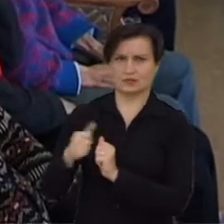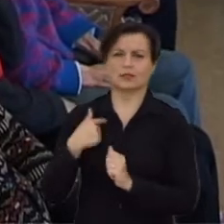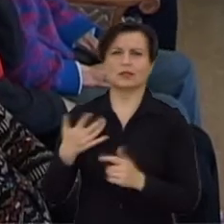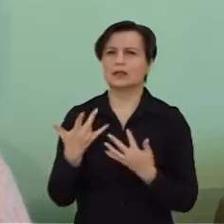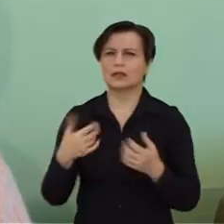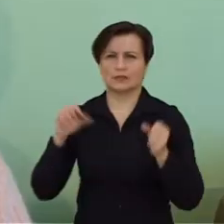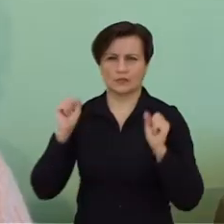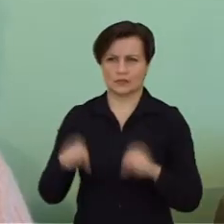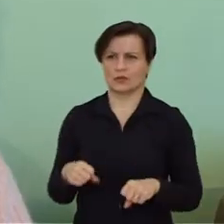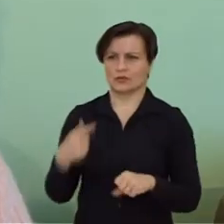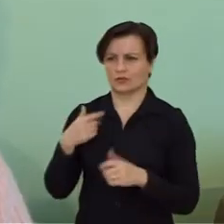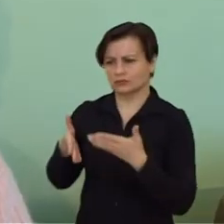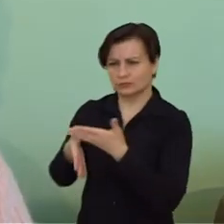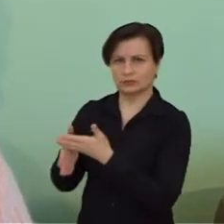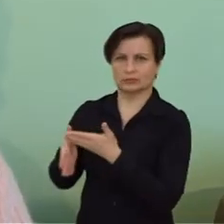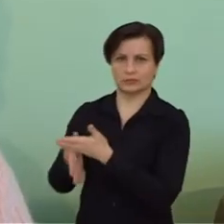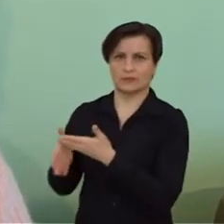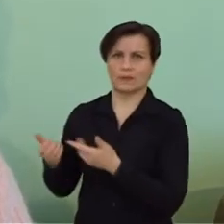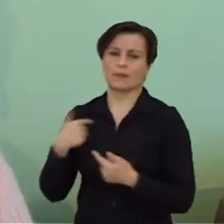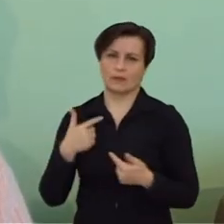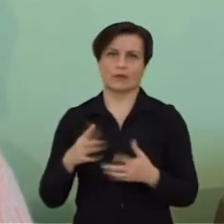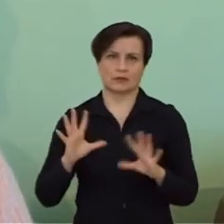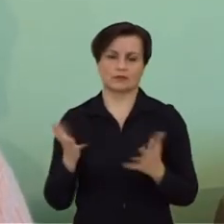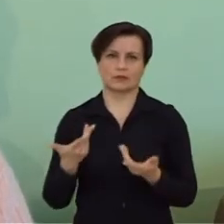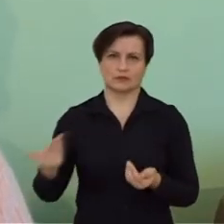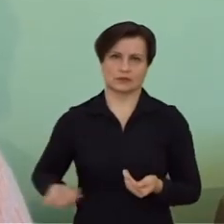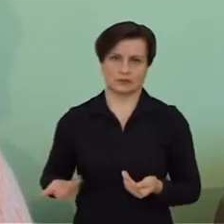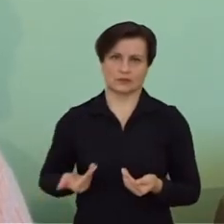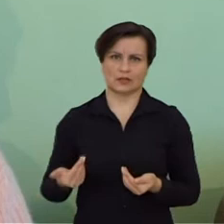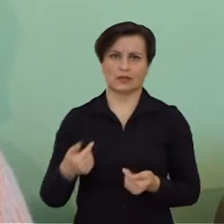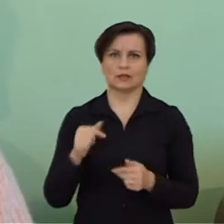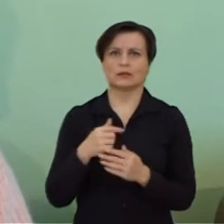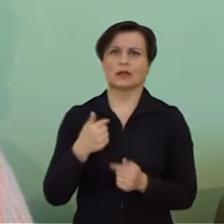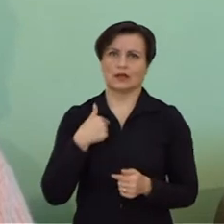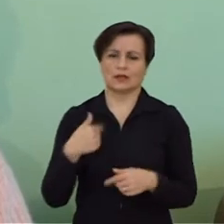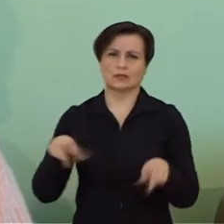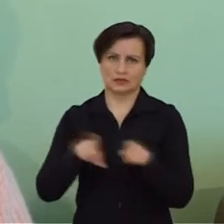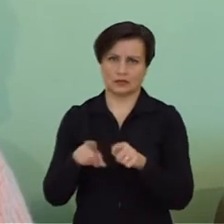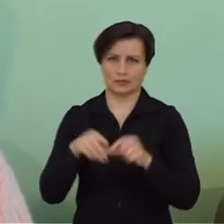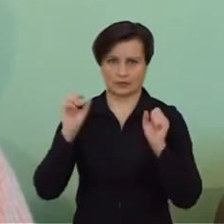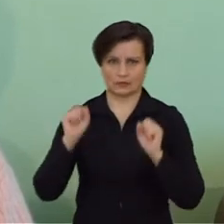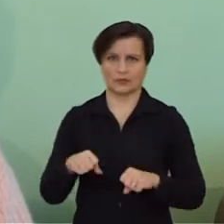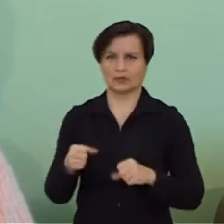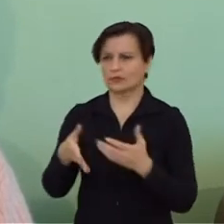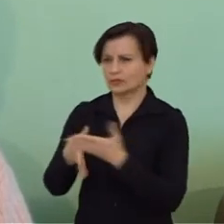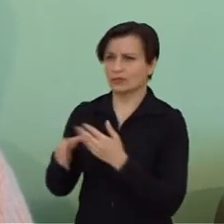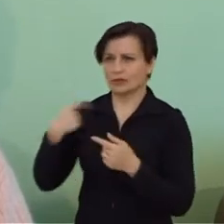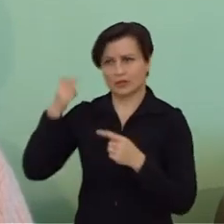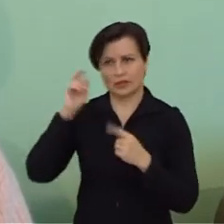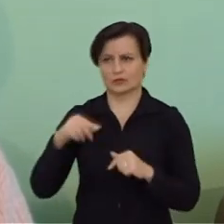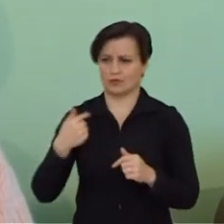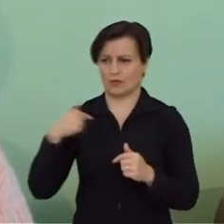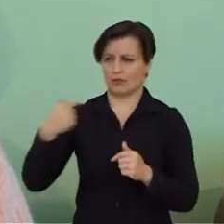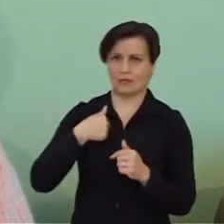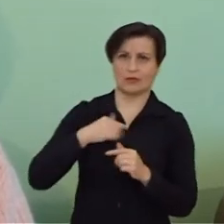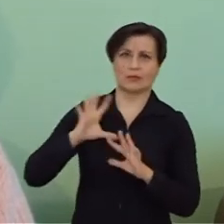manęs laudėsi, aš jau kįgalį įdavau, iš paskutinių dalinausių saulisais. Tai mano toks gyvenimas, šiandien aš pasišventus tam įdavar. Aš nežinau,